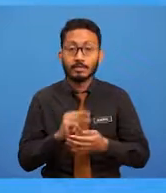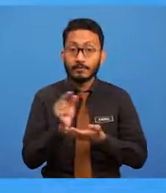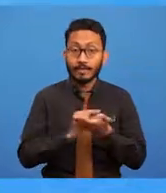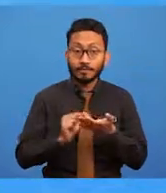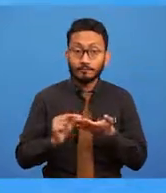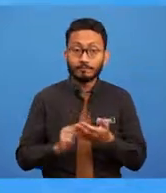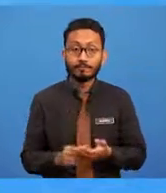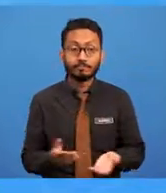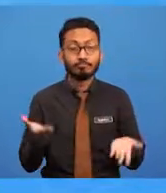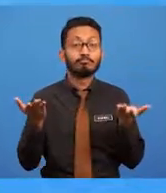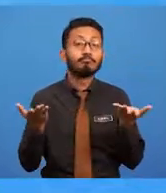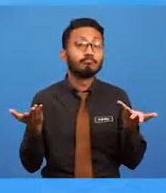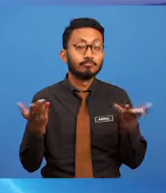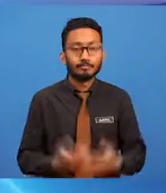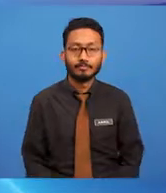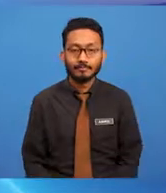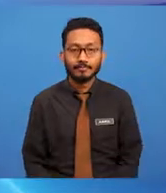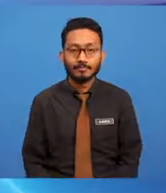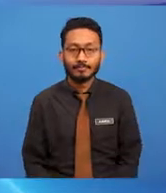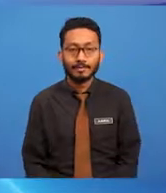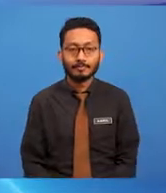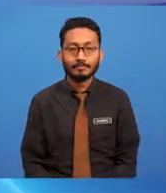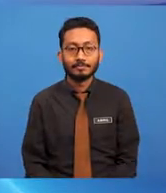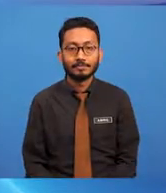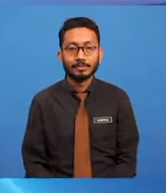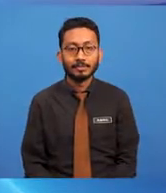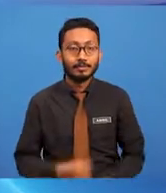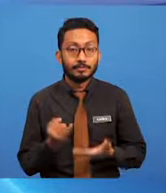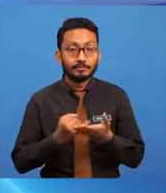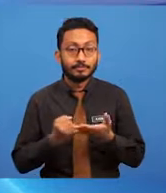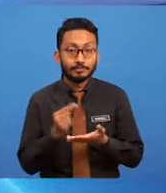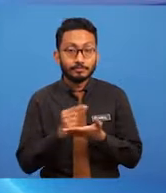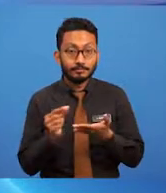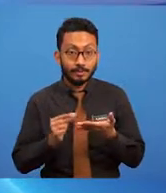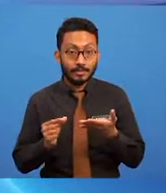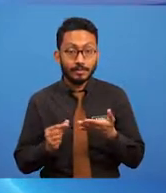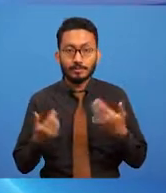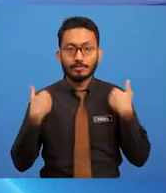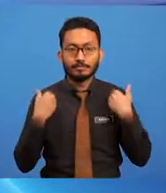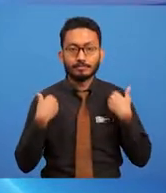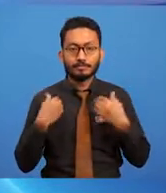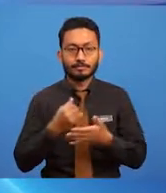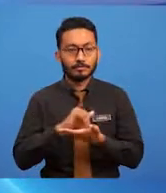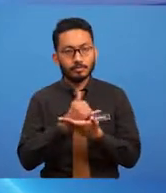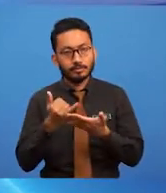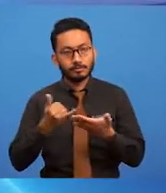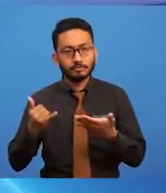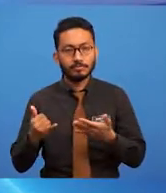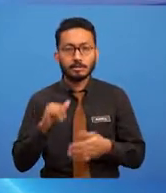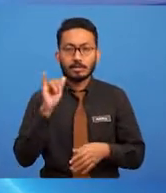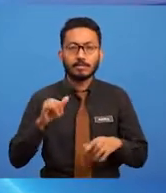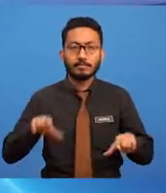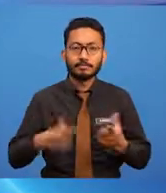Ilustrasi grafik merupakan sesuatu reka bentuk ataupun lukisan yang dilakukan